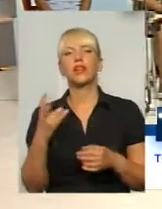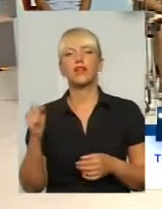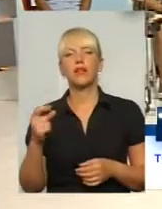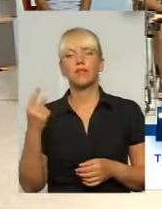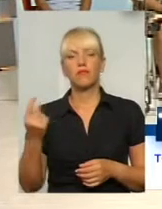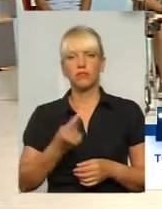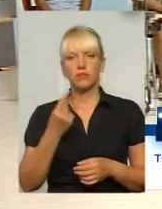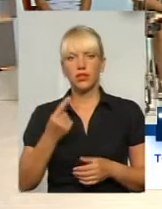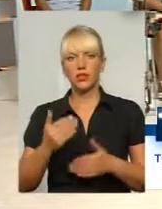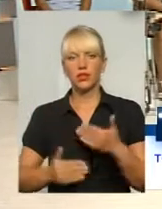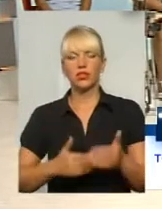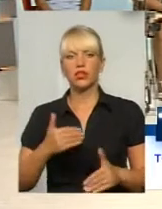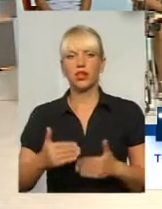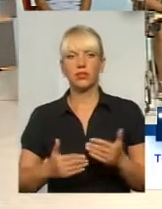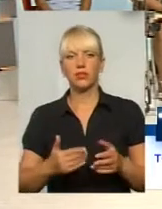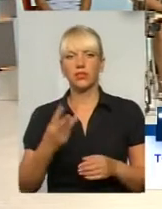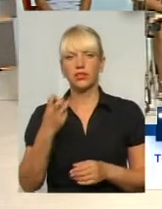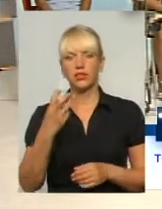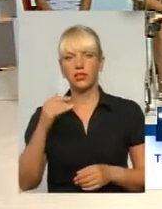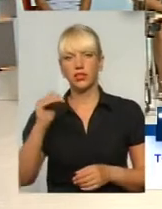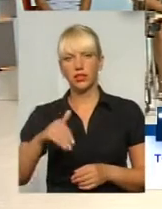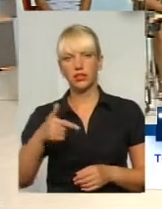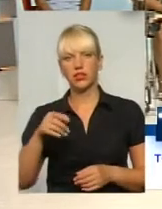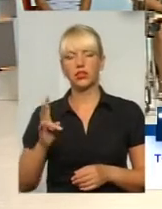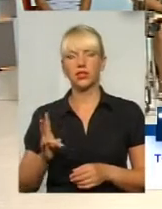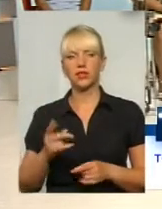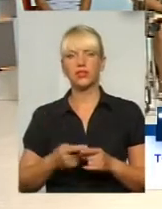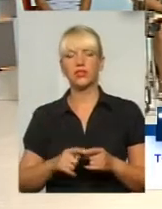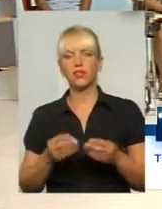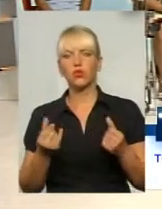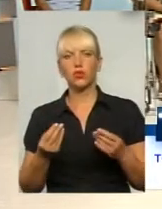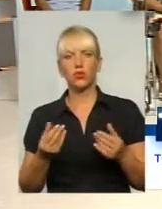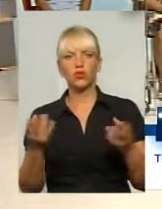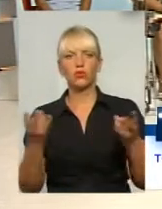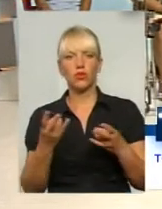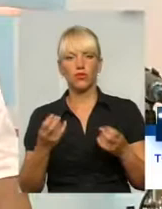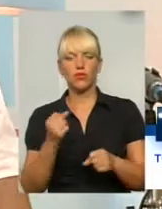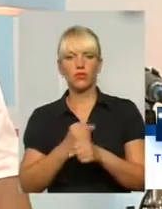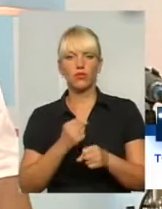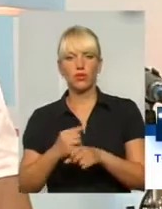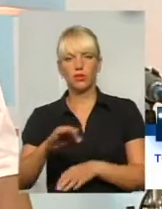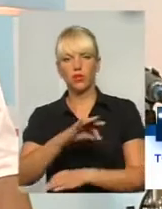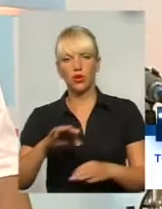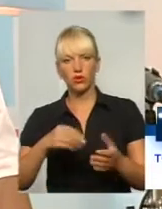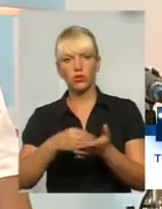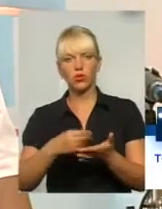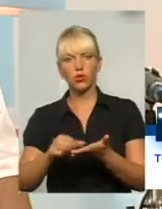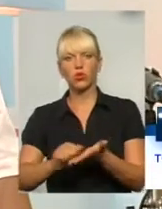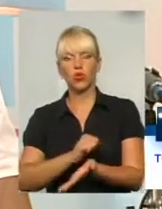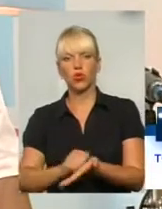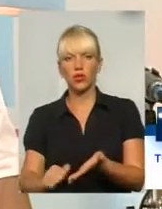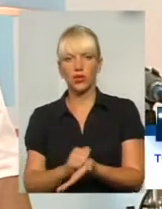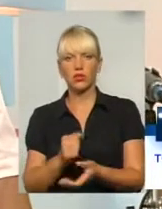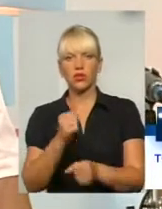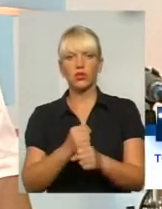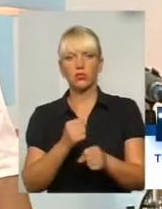етап зараз виділено 300 тисяч гривень. З цих коштів ми маємо замовити проєктно-кошторисну документацію, зробити її